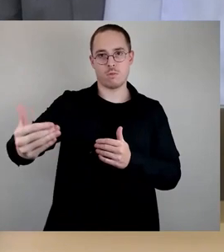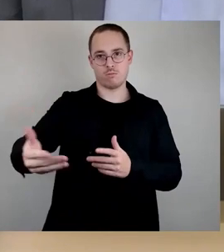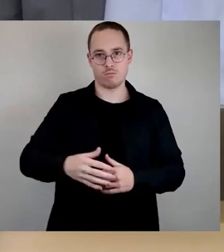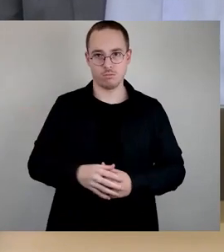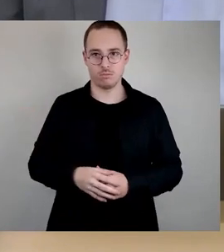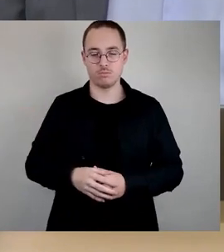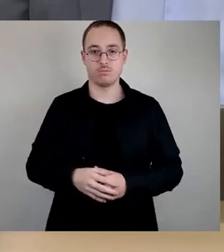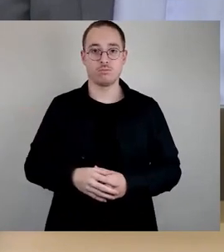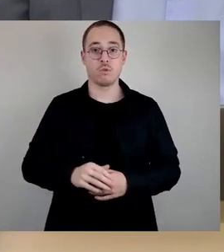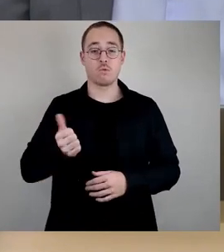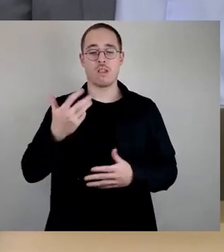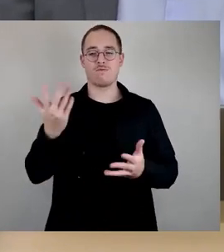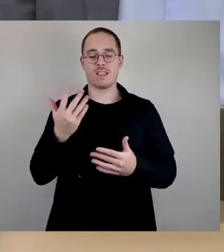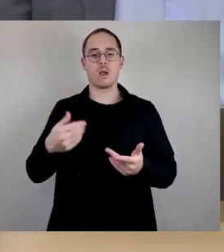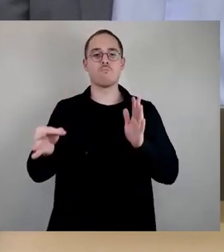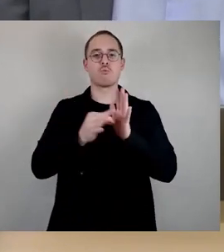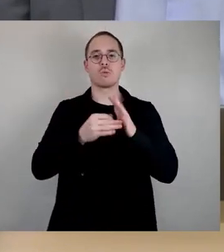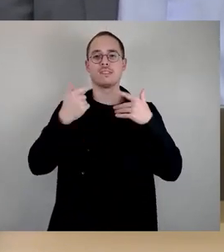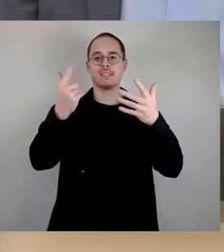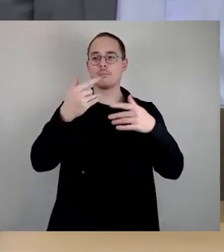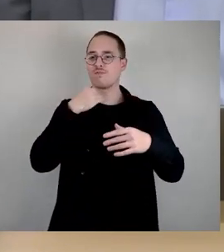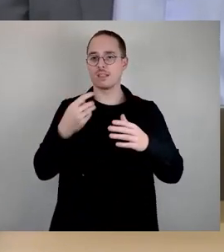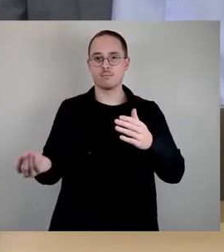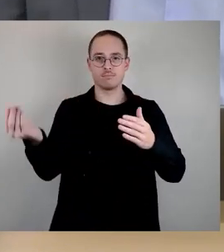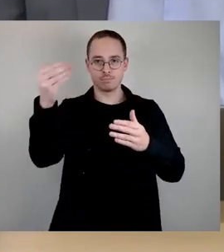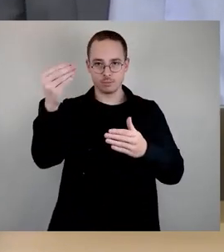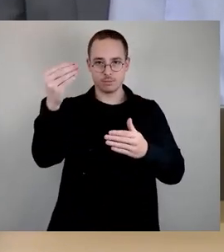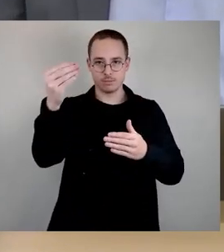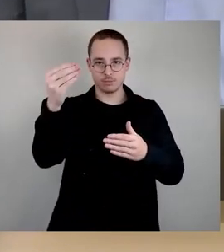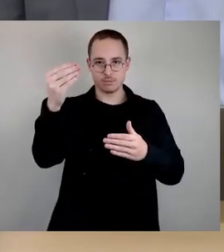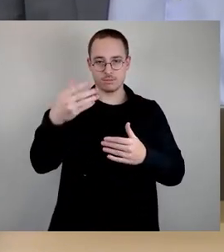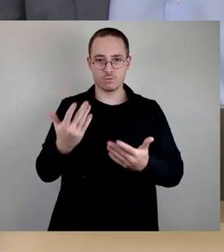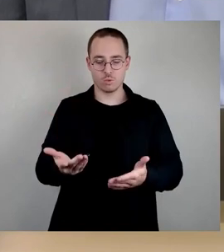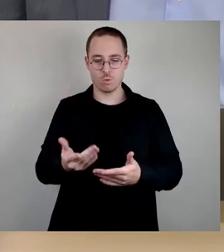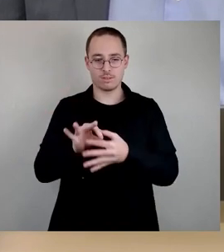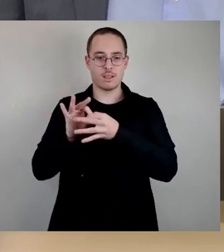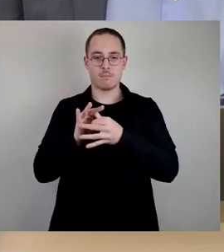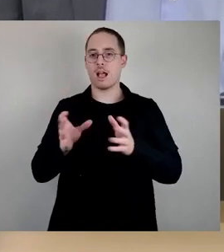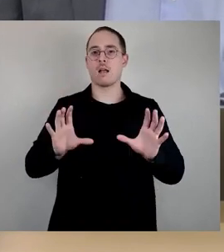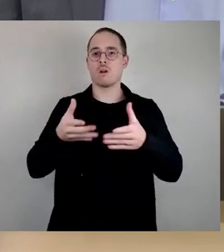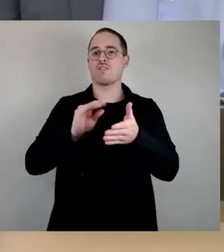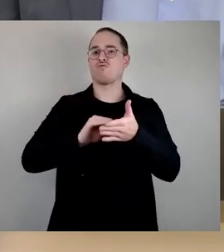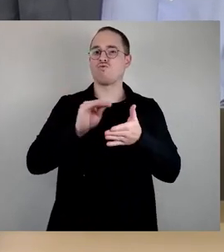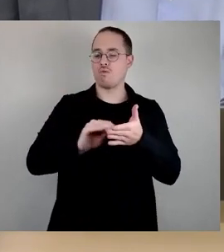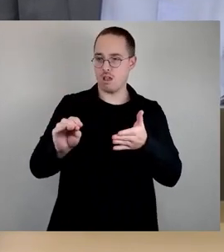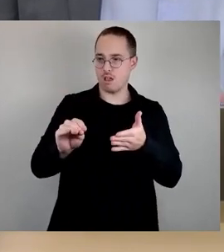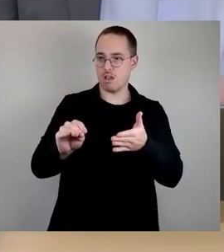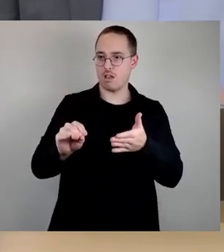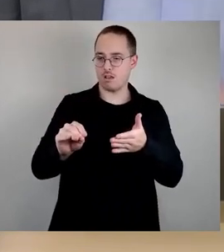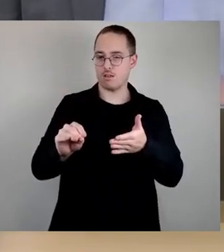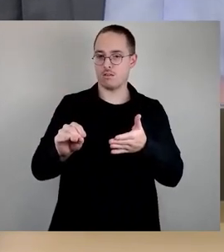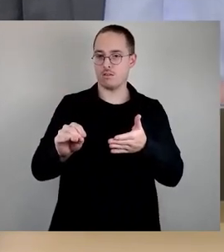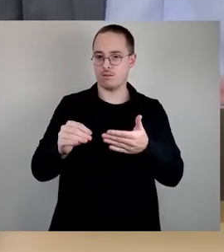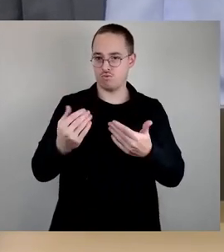eines Punktes 7, hier geht es um Gemeinschaftsschule und insbesondere um die